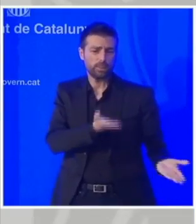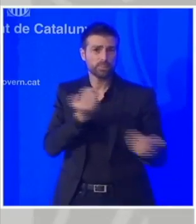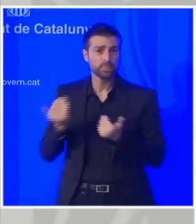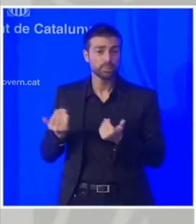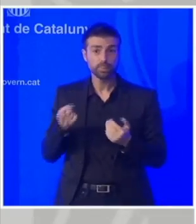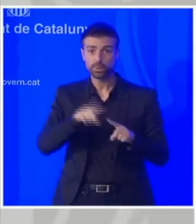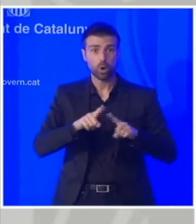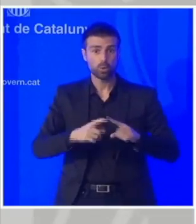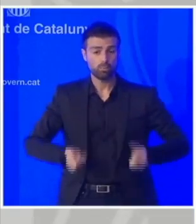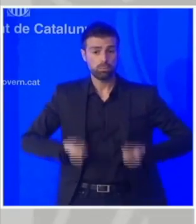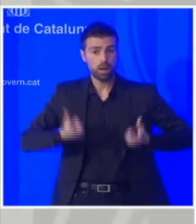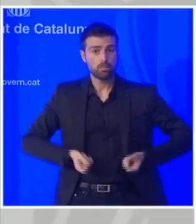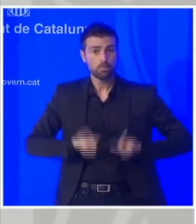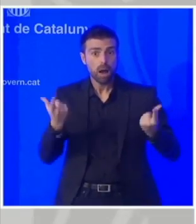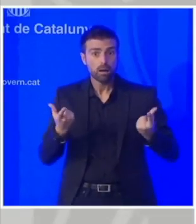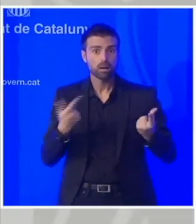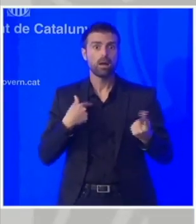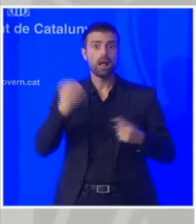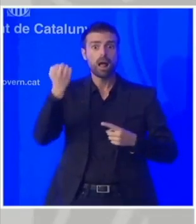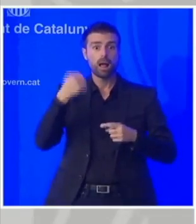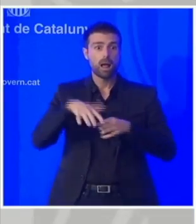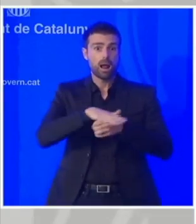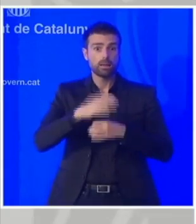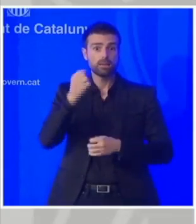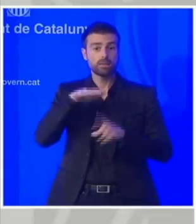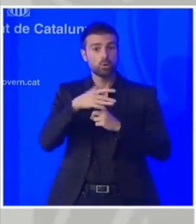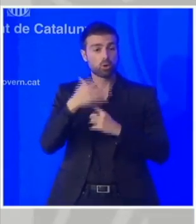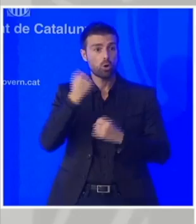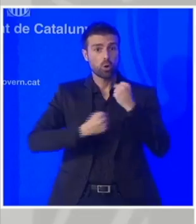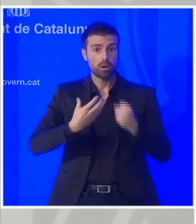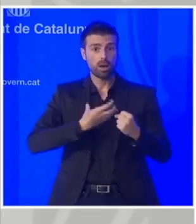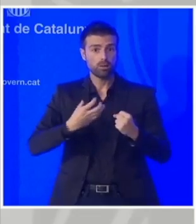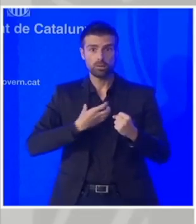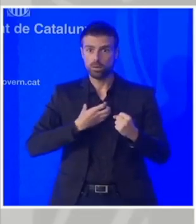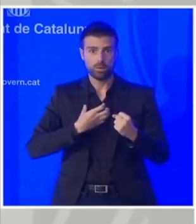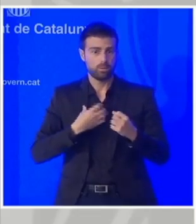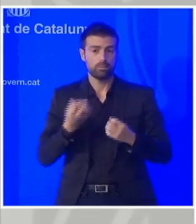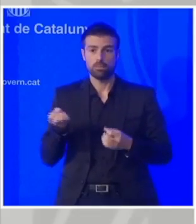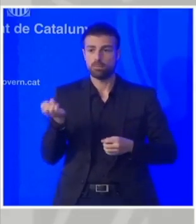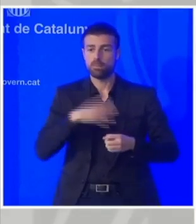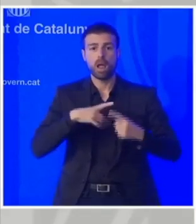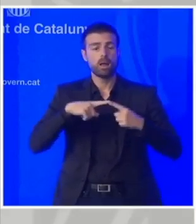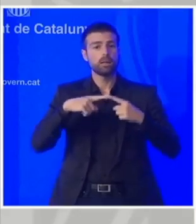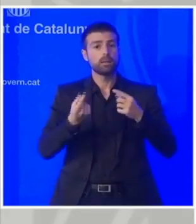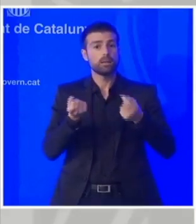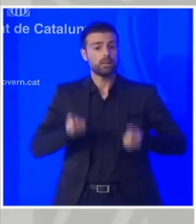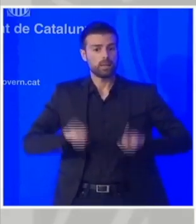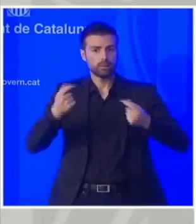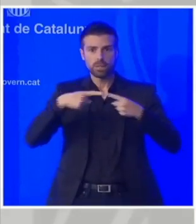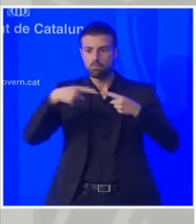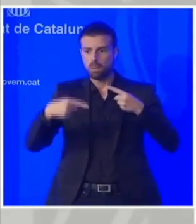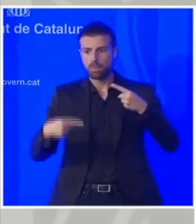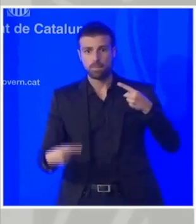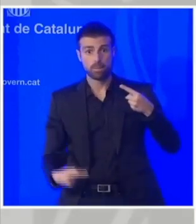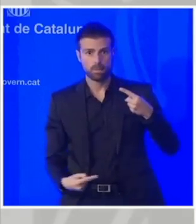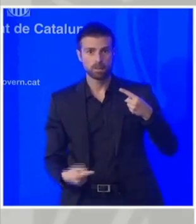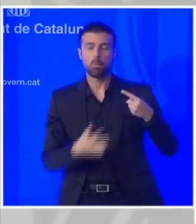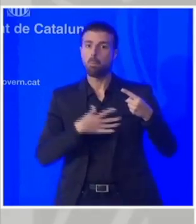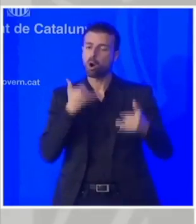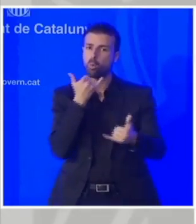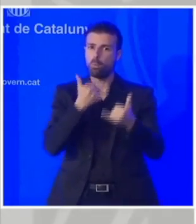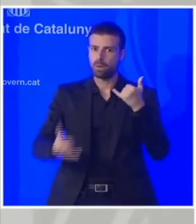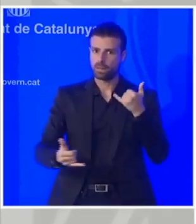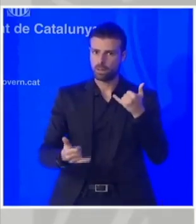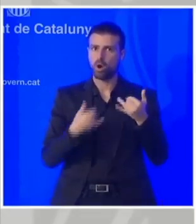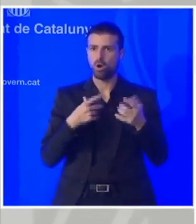i que estan col·lapsant les visentes municipals amb els ajuntaments que es puguin argumentar amb despeses concretes amb una